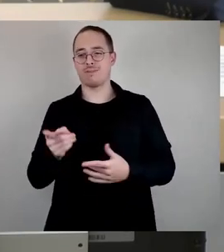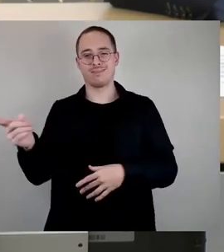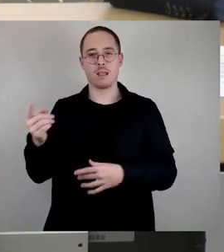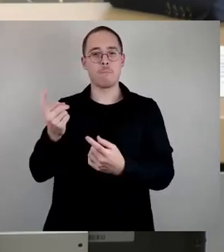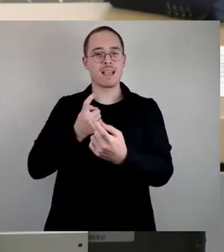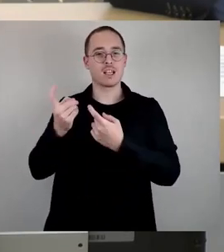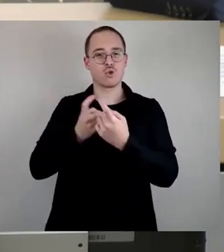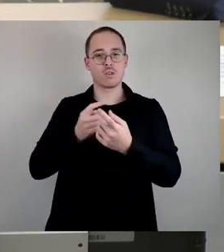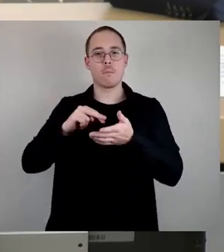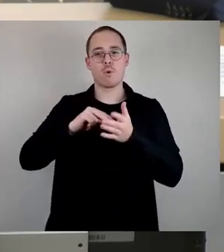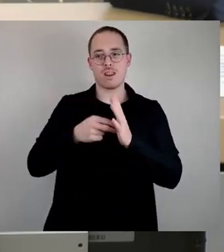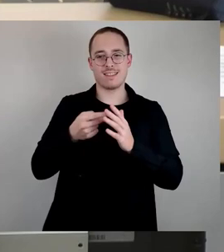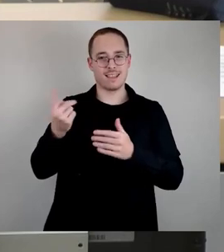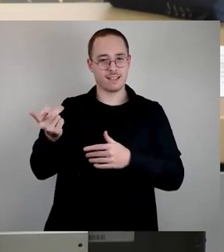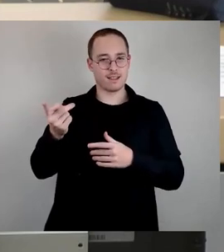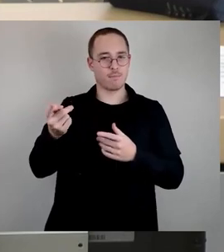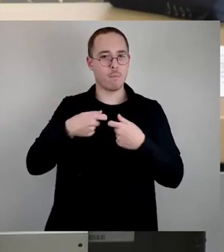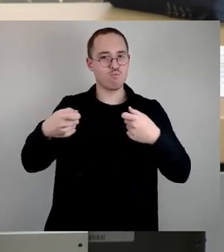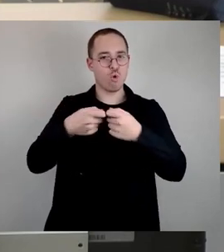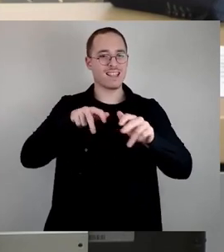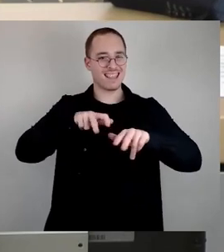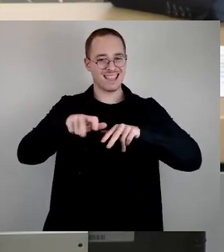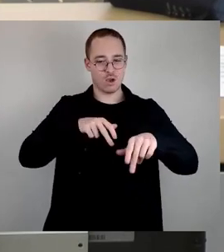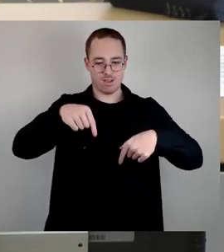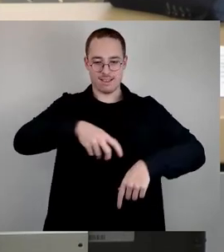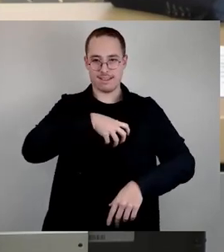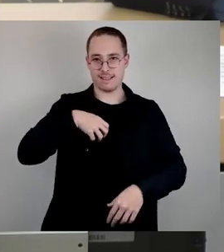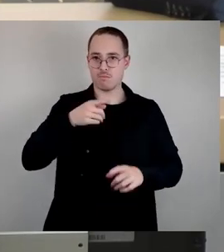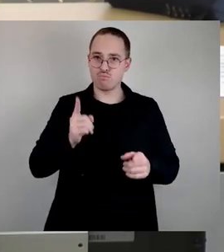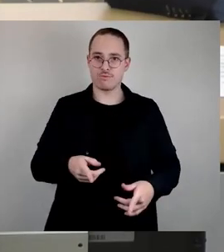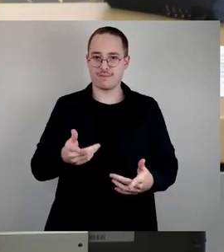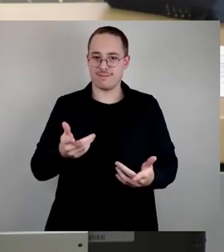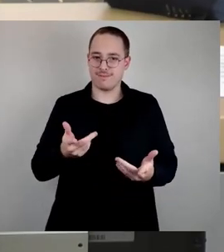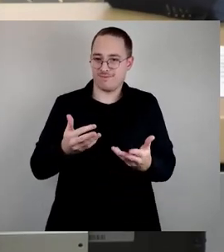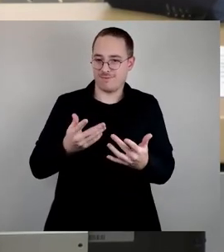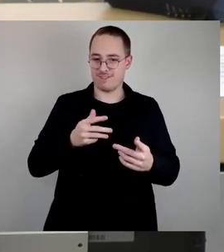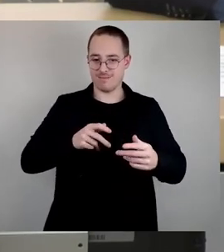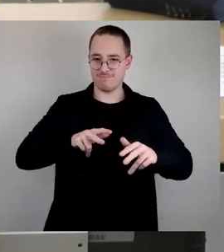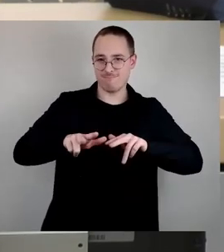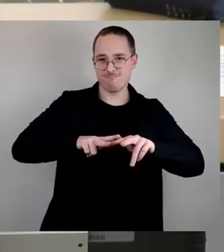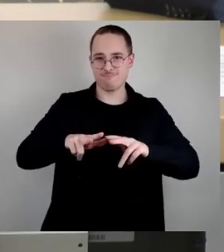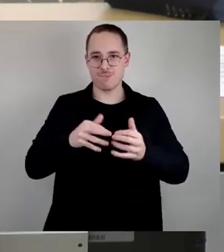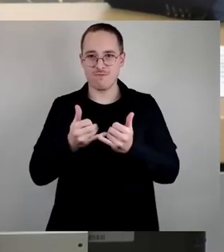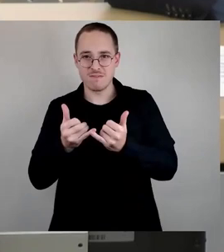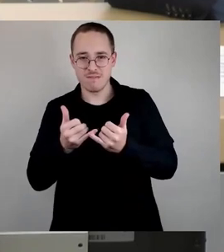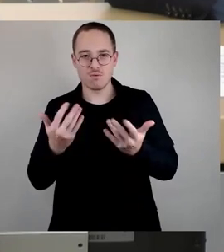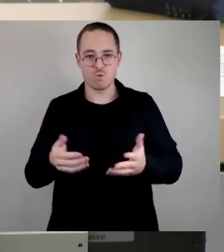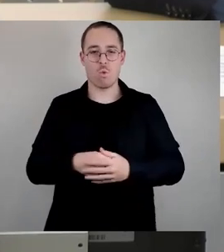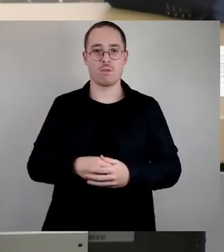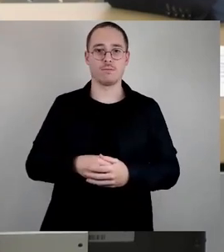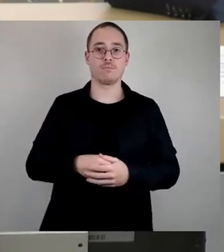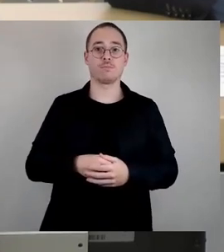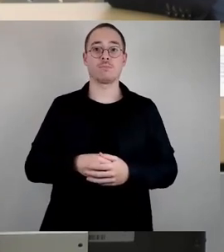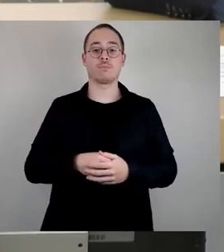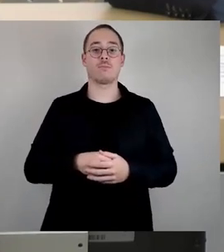Bundesregierung entstanden ist. Kultusminister Piwarz hat vor diesem Hintergrund bereits in der Presse deutlich gemacht, dass